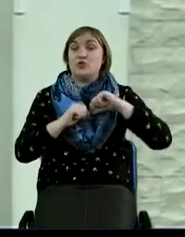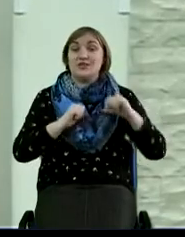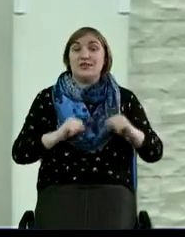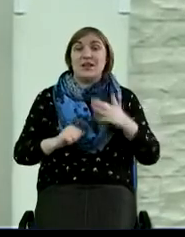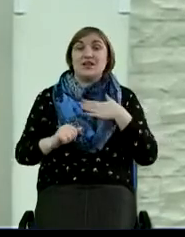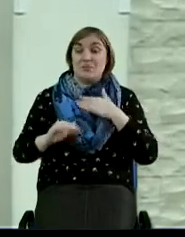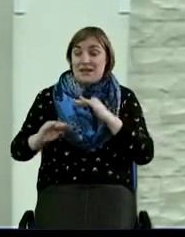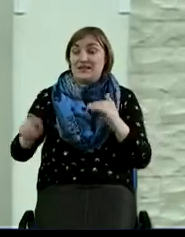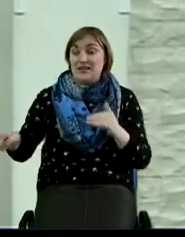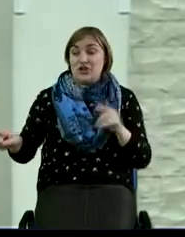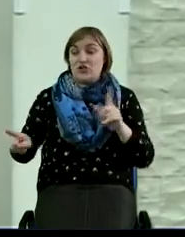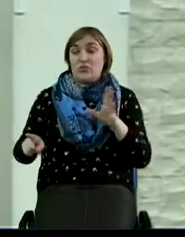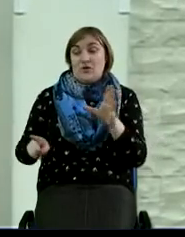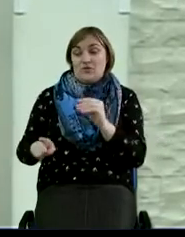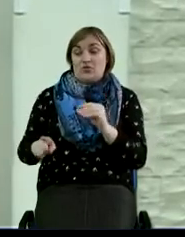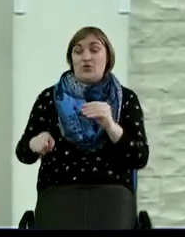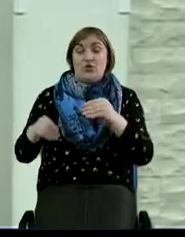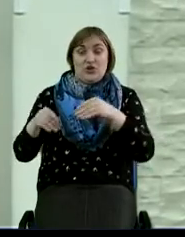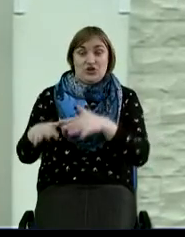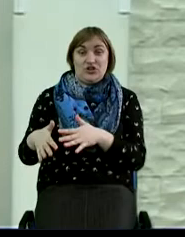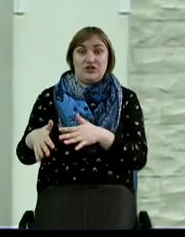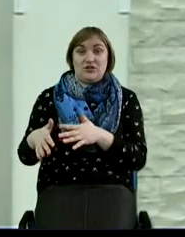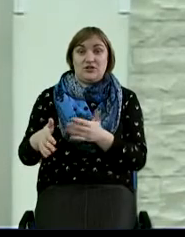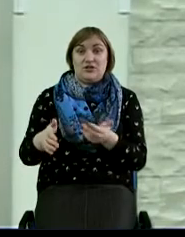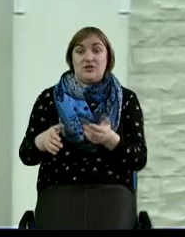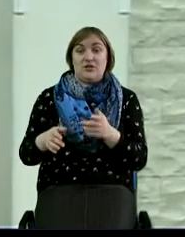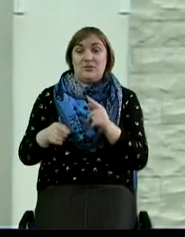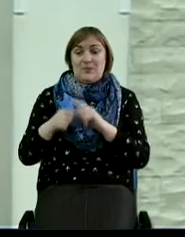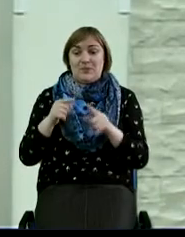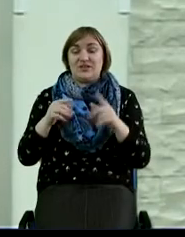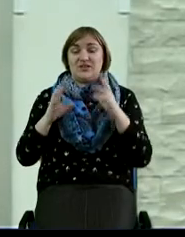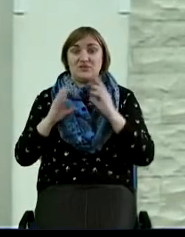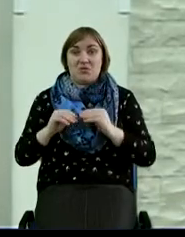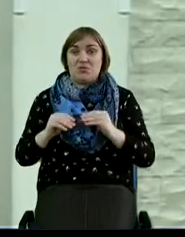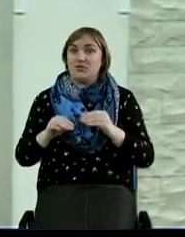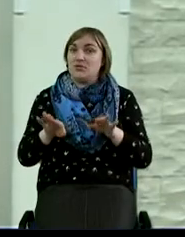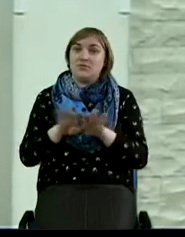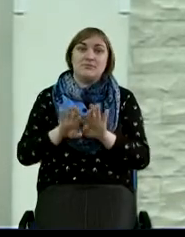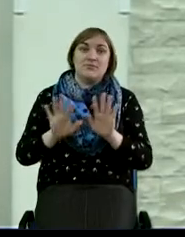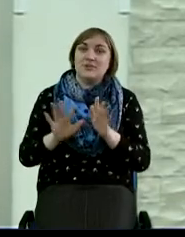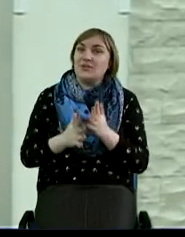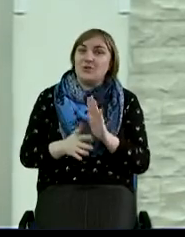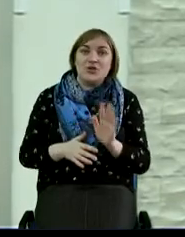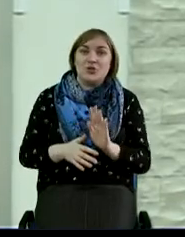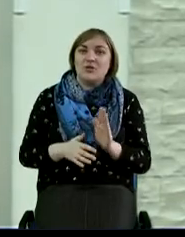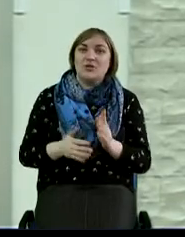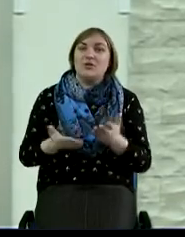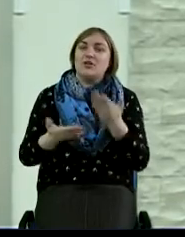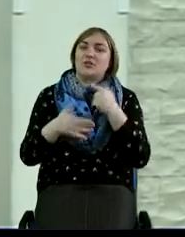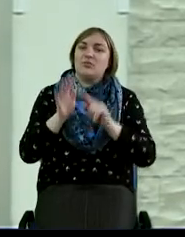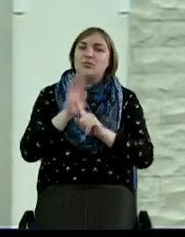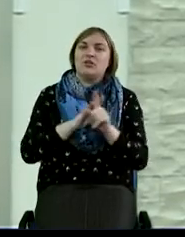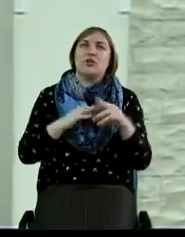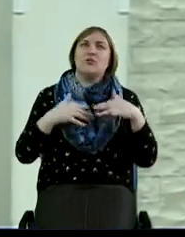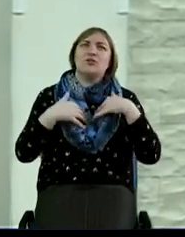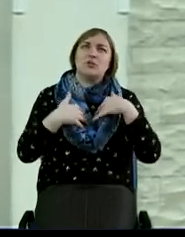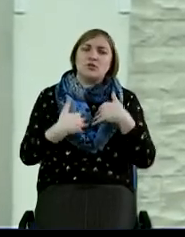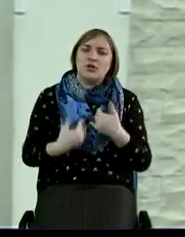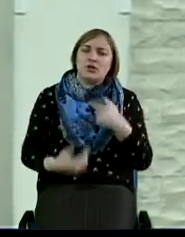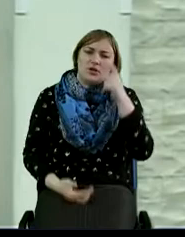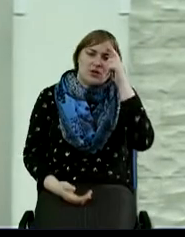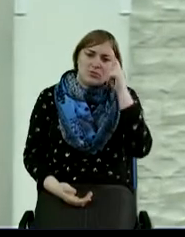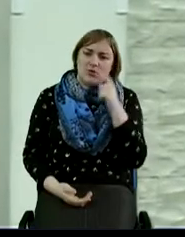моих детей для того, чтобы это все разрешилось очень быстро и спокойно. Но этого не происходит. И мы тогда начинаем сокрушаться и не